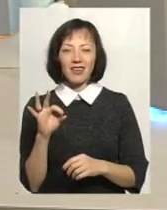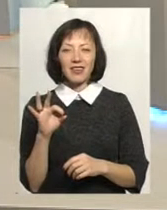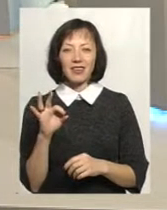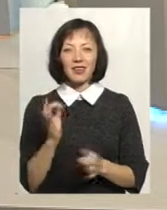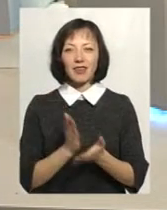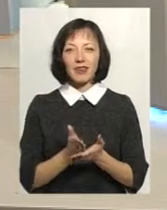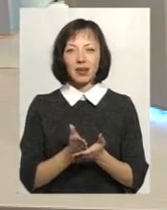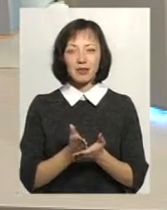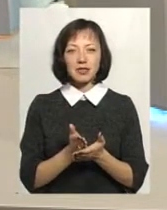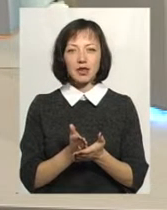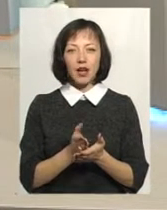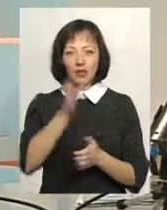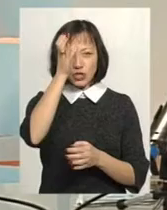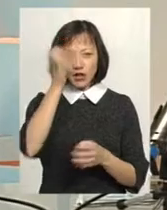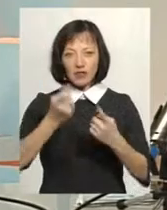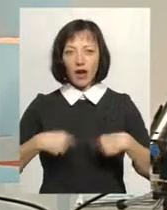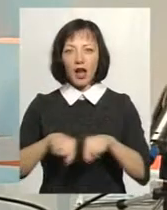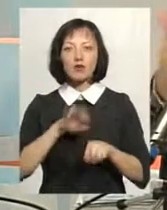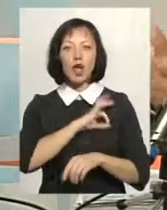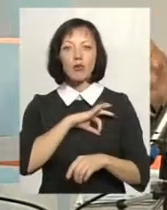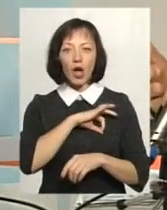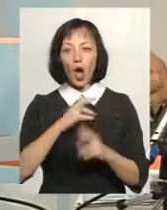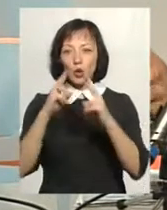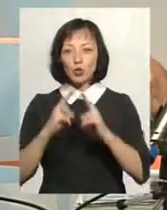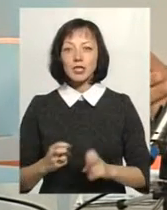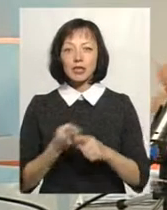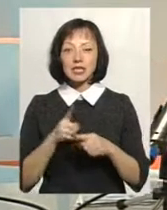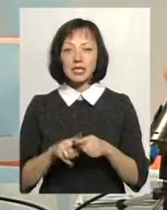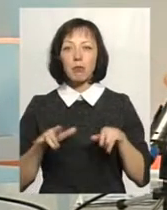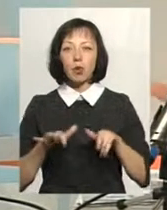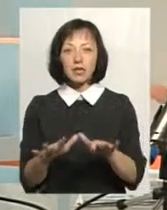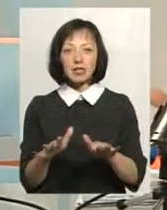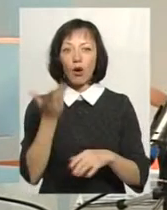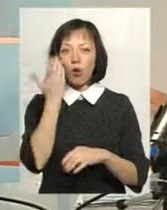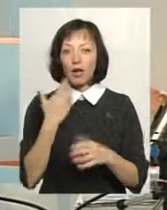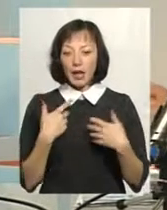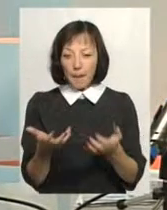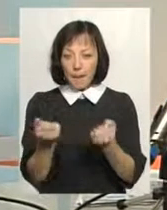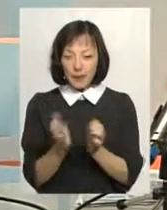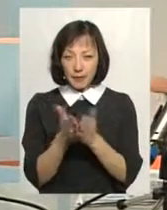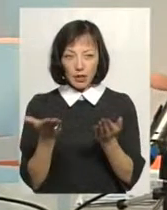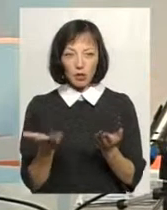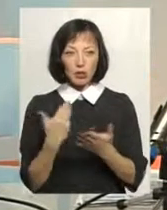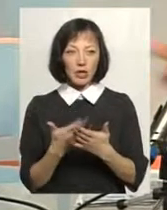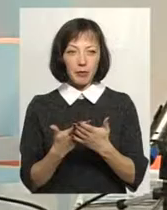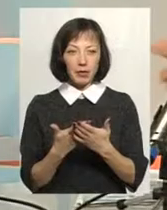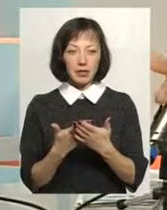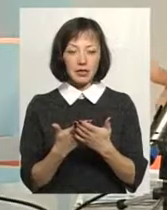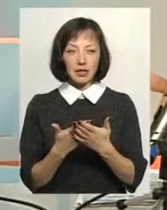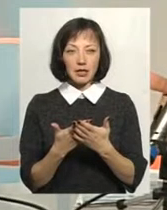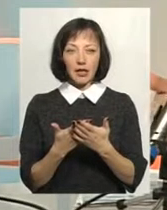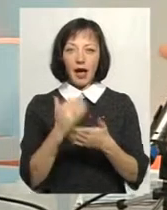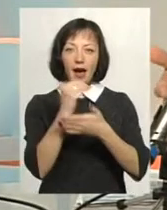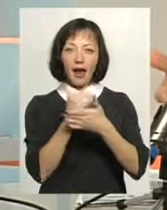являємося вченими в галузі респруденції, і досліджуємо ці процеси. І коли я беру, наприклад, різні